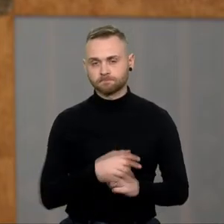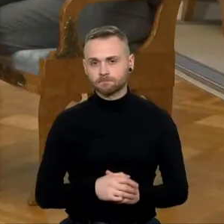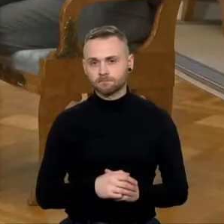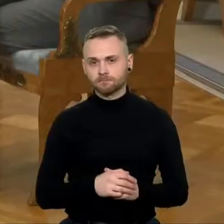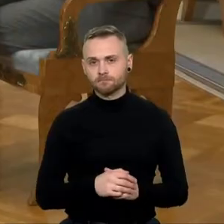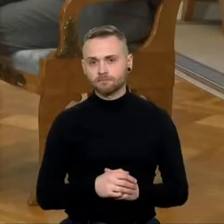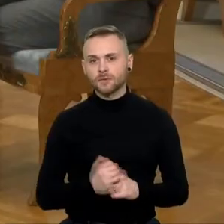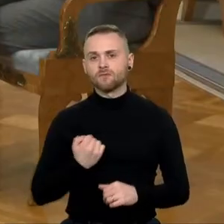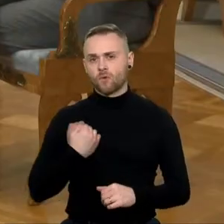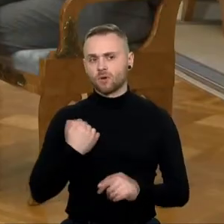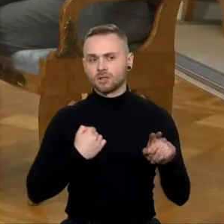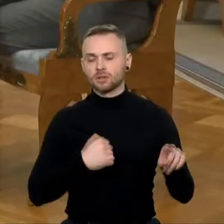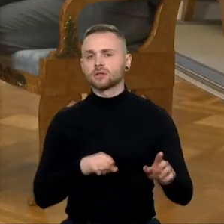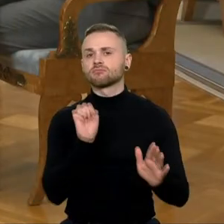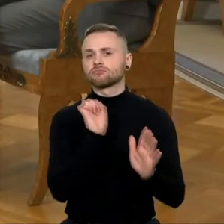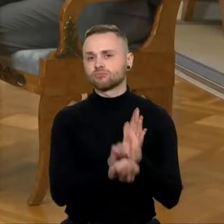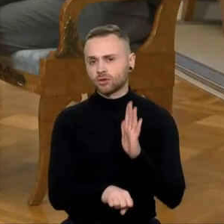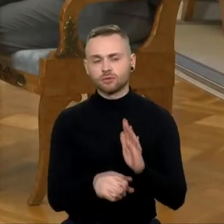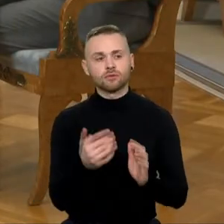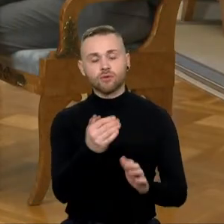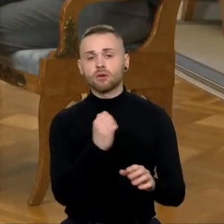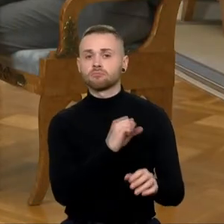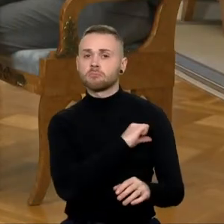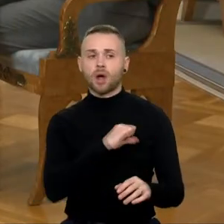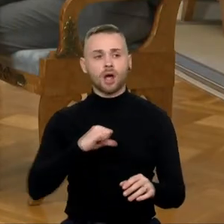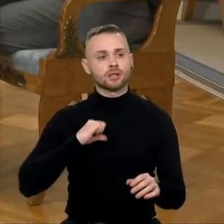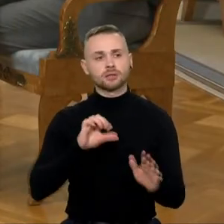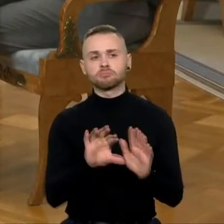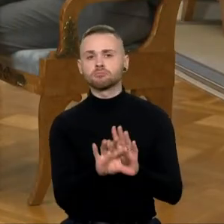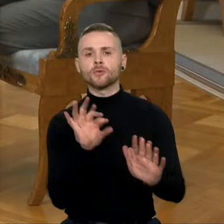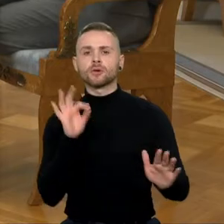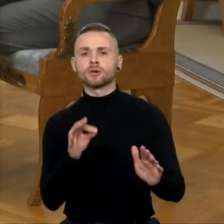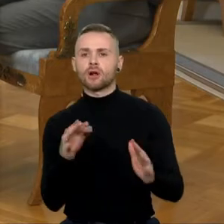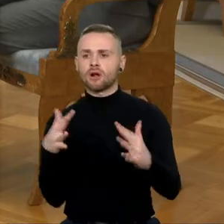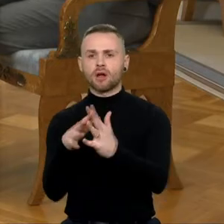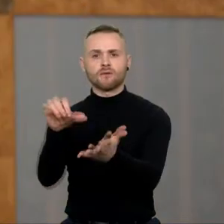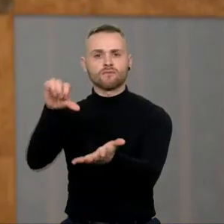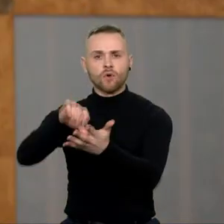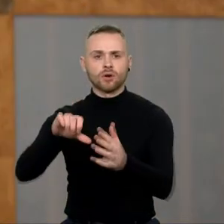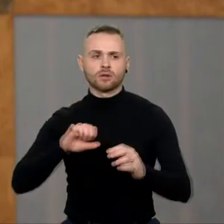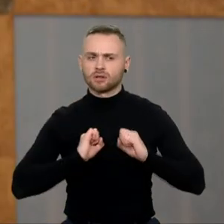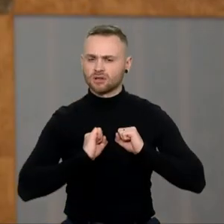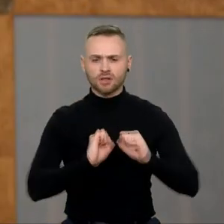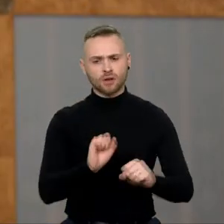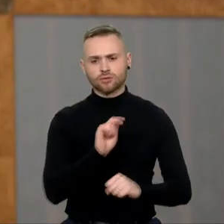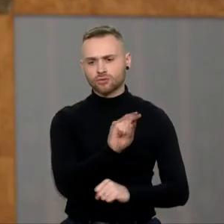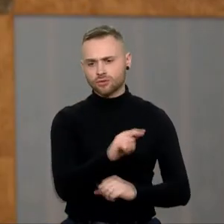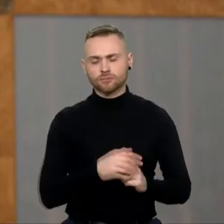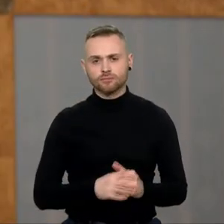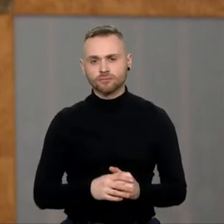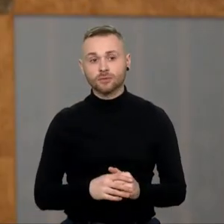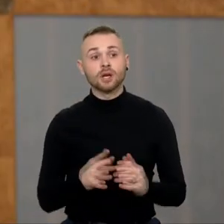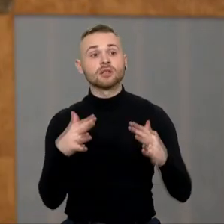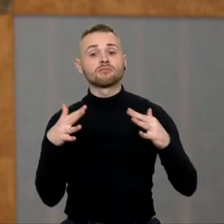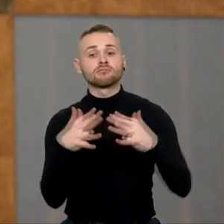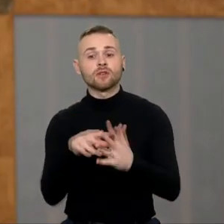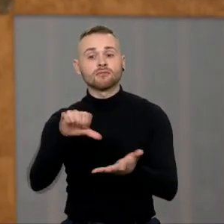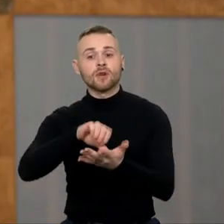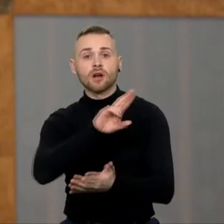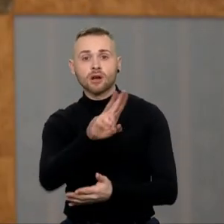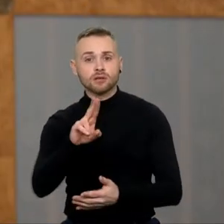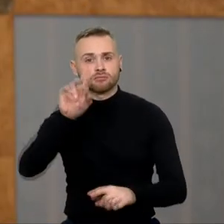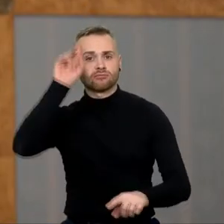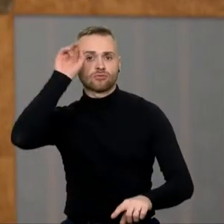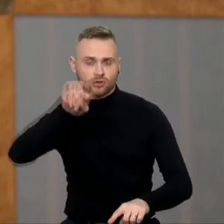pasirinkimas, nes žmonės dalyvaujantis kariai tikrai žino, kad gali tekti atiduoti ir pašią